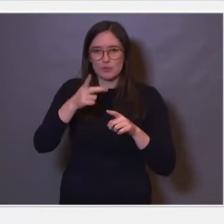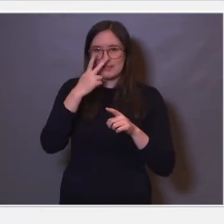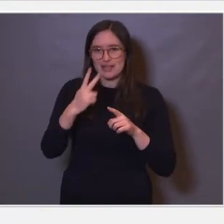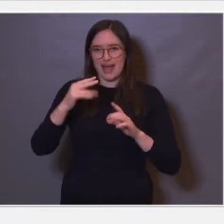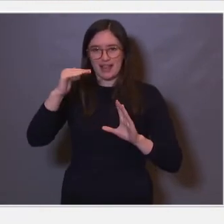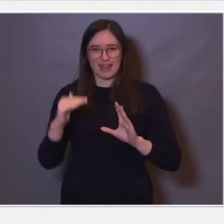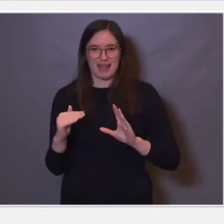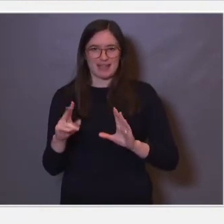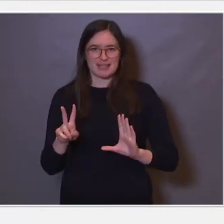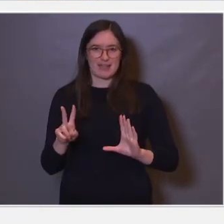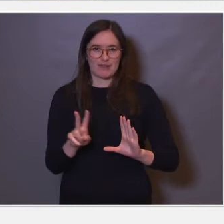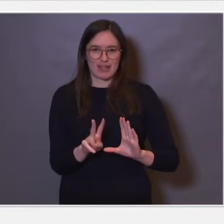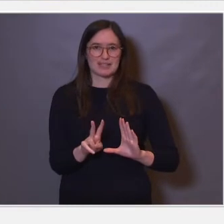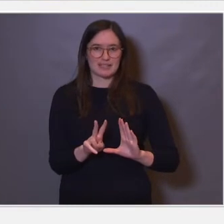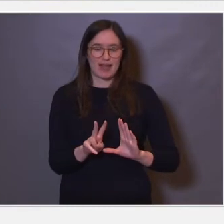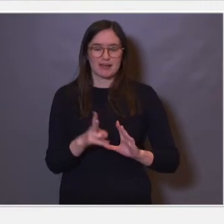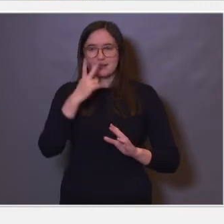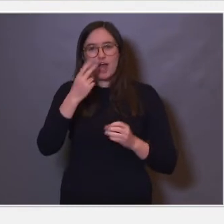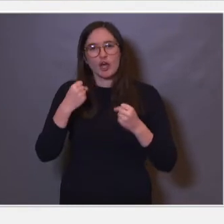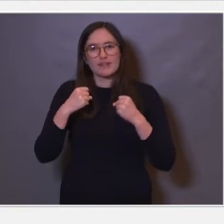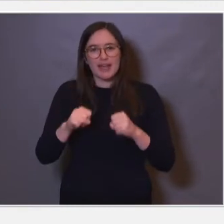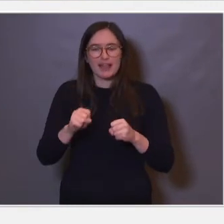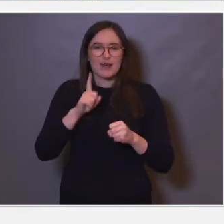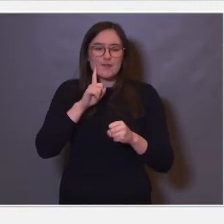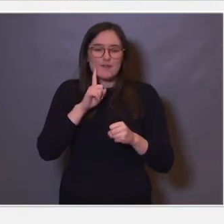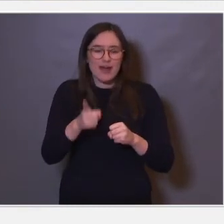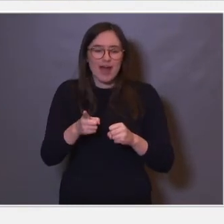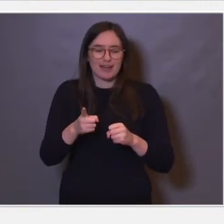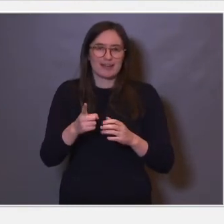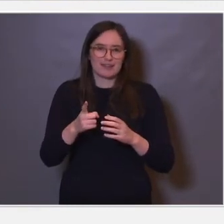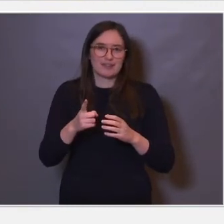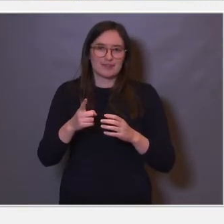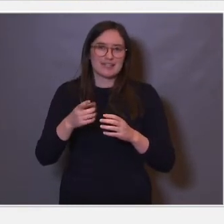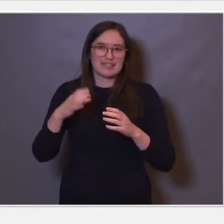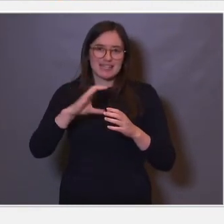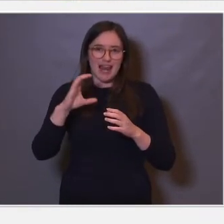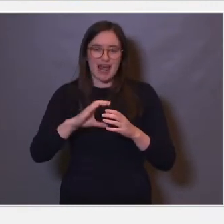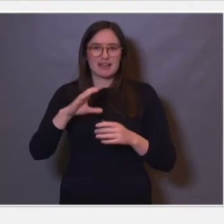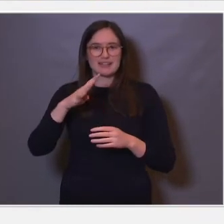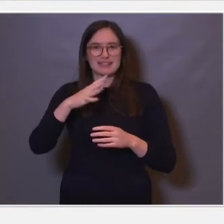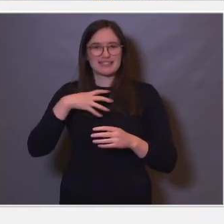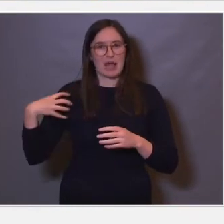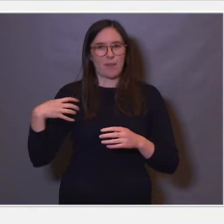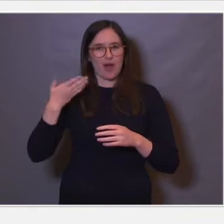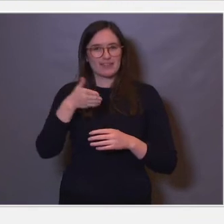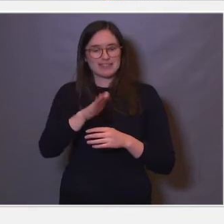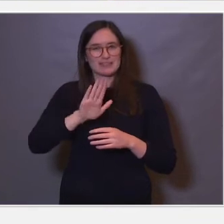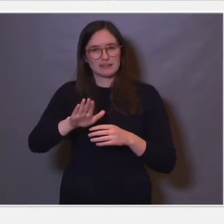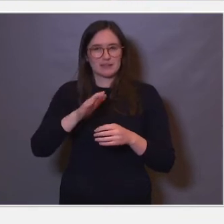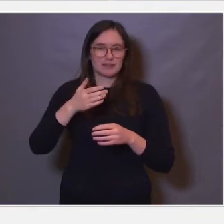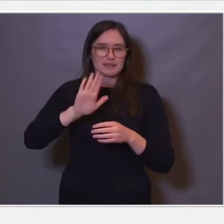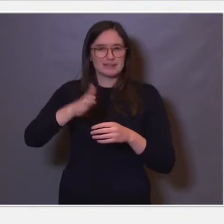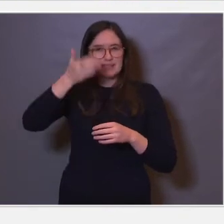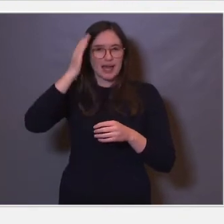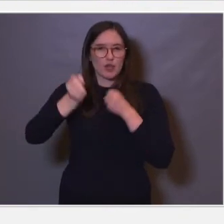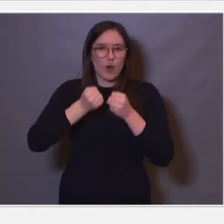aktiviteten til hver eneste hjerneceller til en zebrafisk, mens denne zebrafisken gjør en oppgave. Her skulle det vært en video nede til høyre